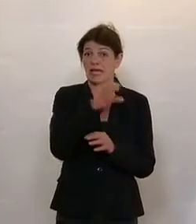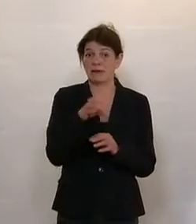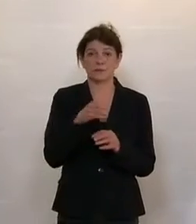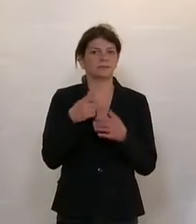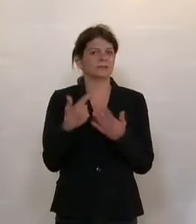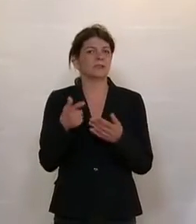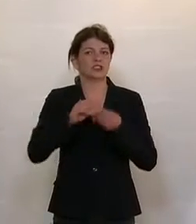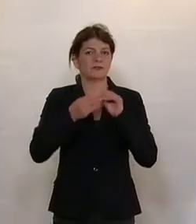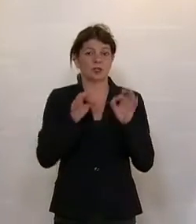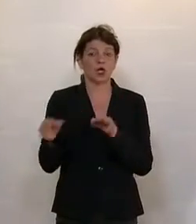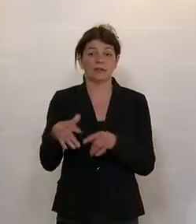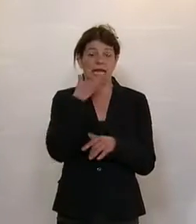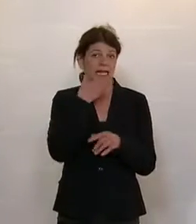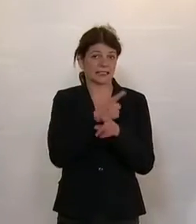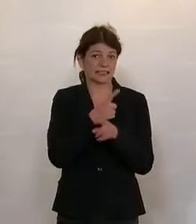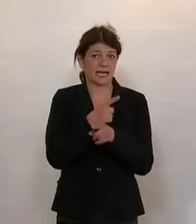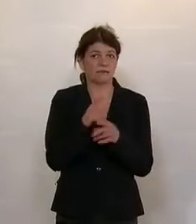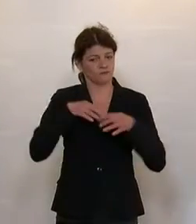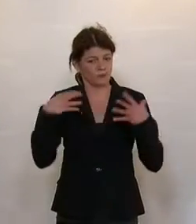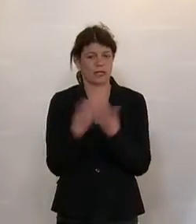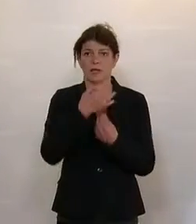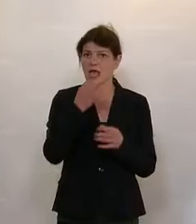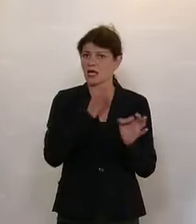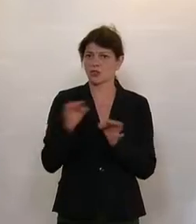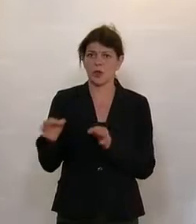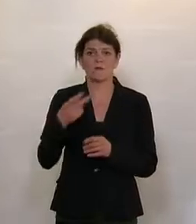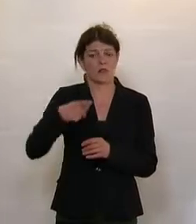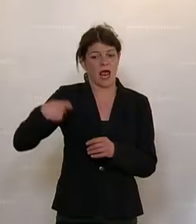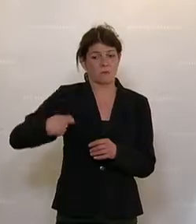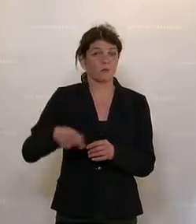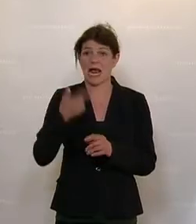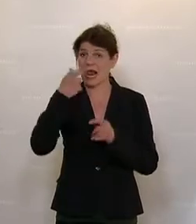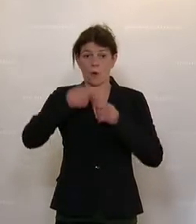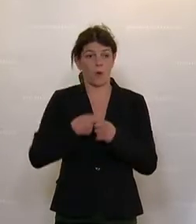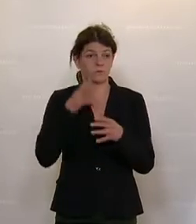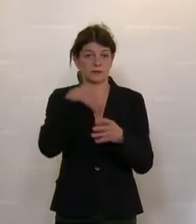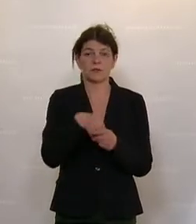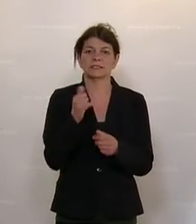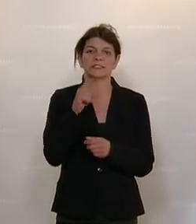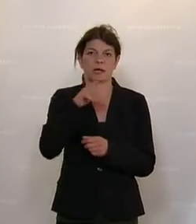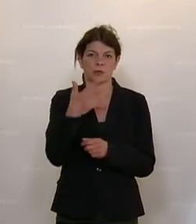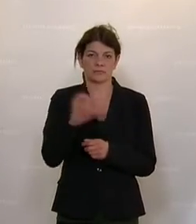Verteidigungsministerin Claudia Tanner betritt gerade die Regierungsbank.